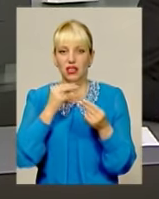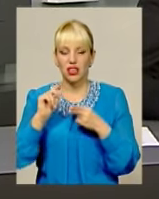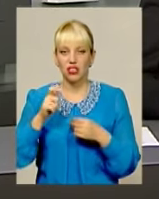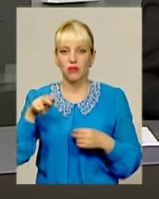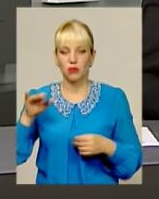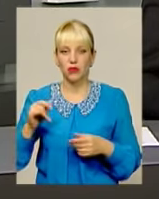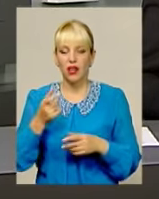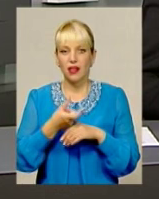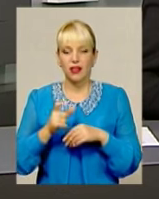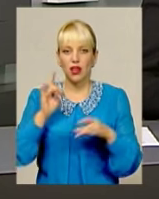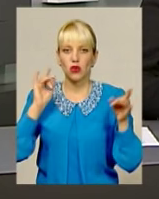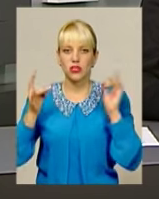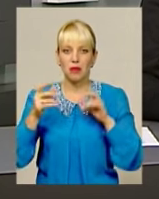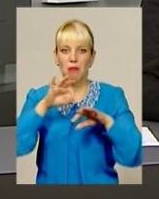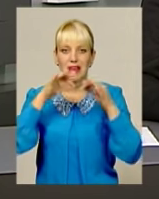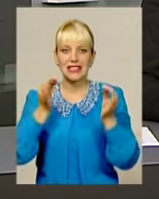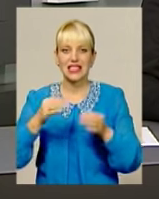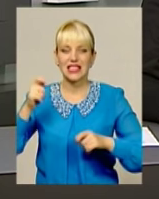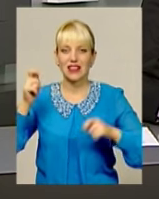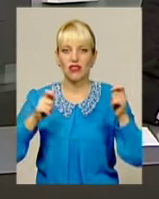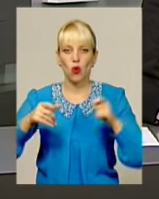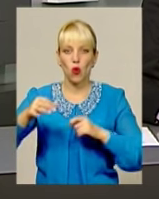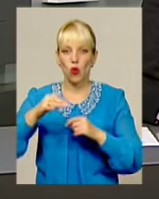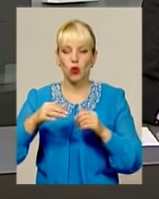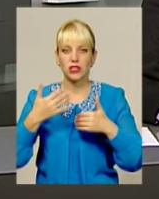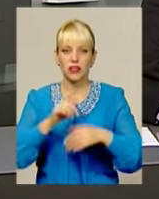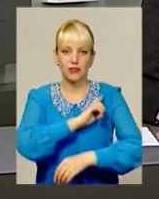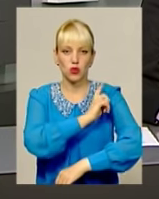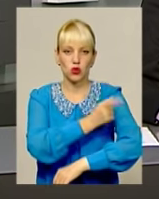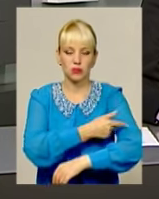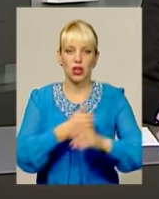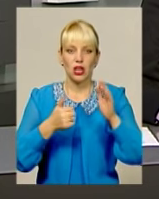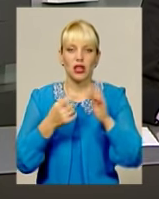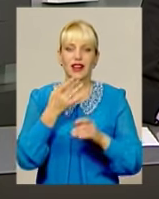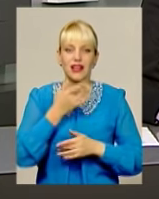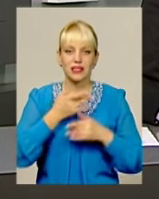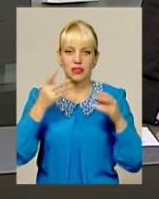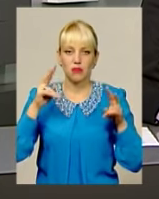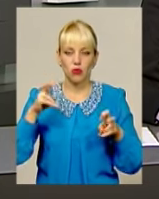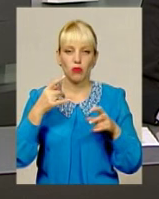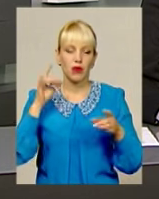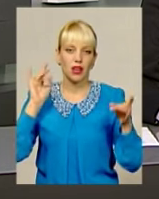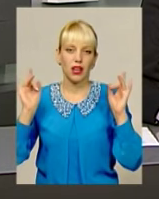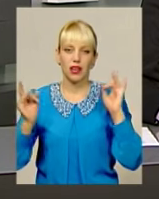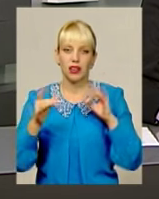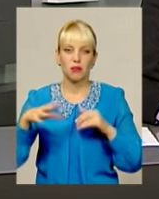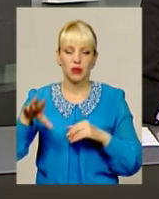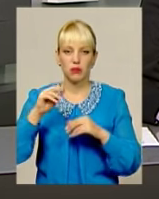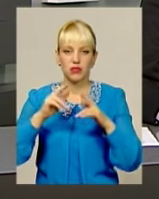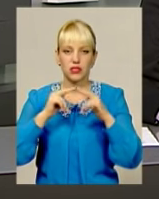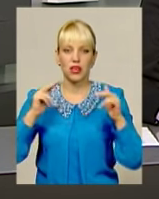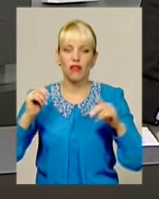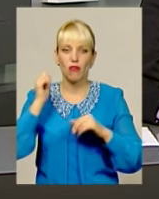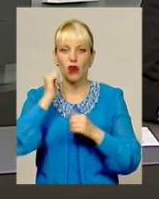Найгучніший мистецький фестиваль осені у Росполі. Шоста Республіка вже другий день гримить серед мурів стародавньої Кам'янецької фортеці.